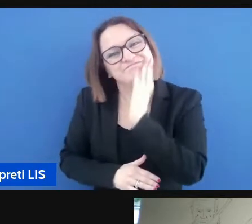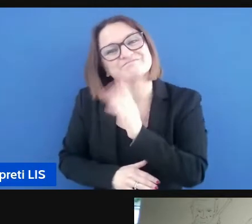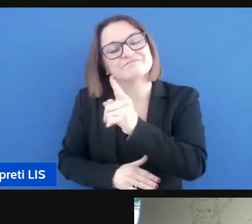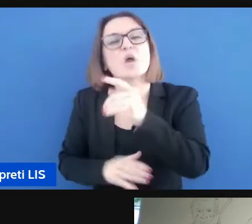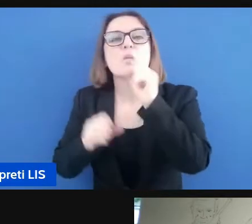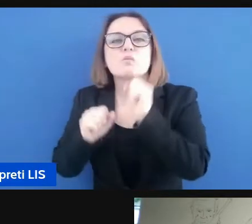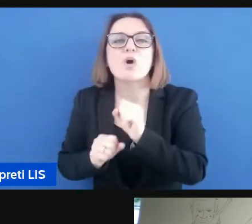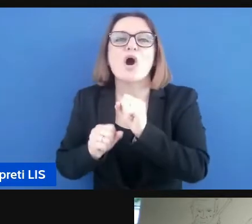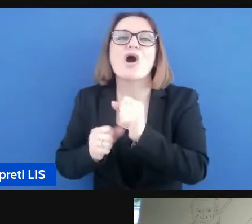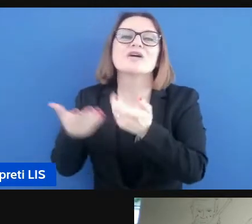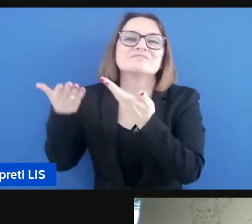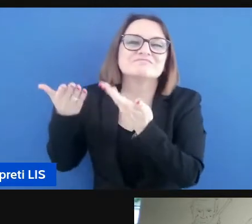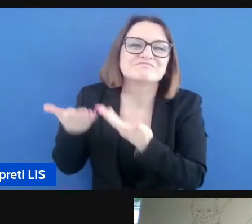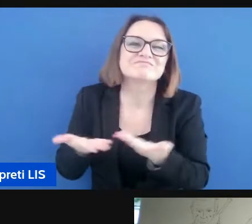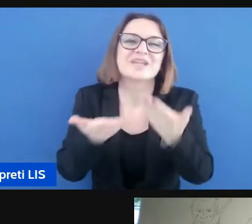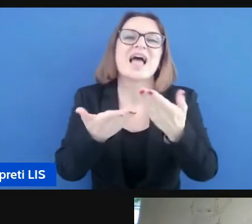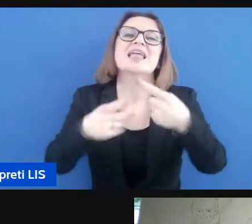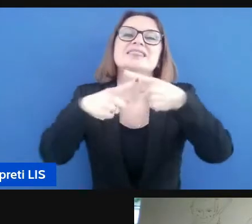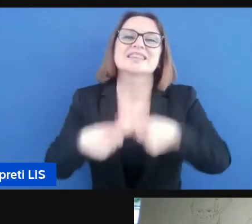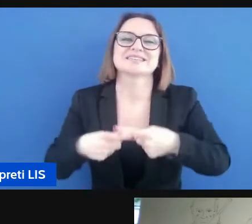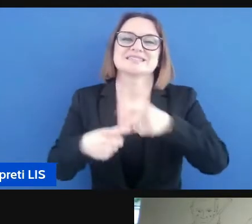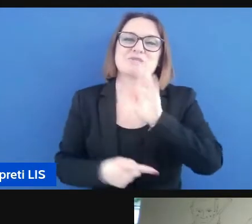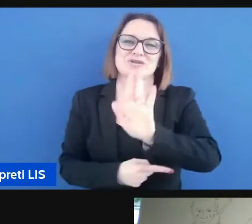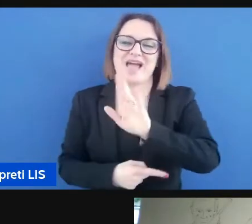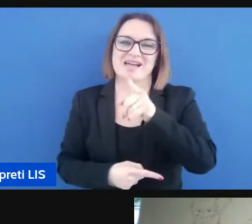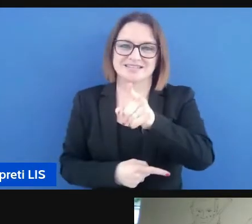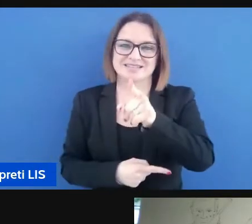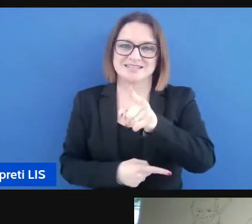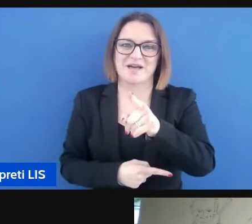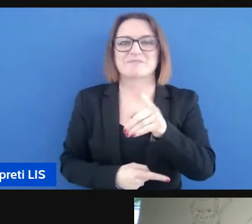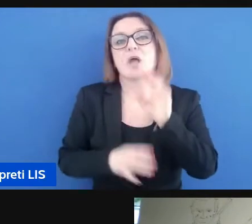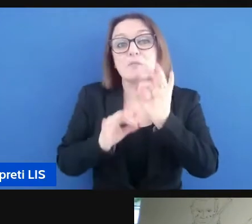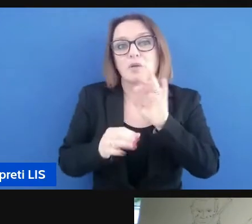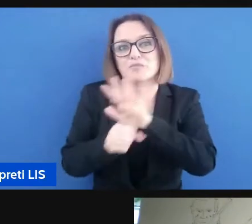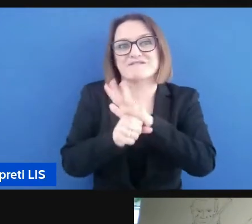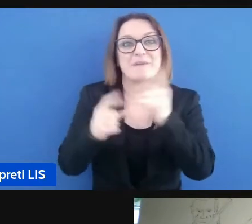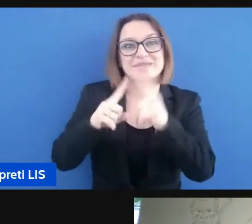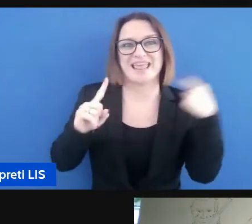introdurre questa parte di testimonianza da parte delle famiglie